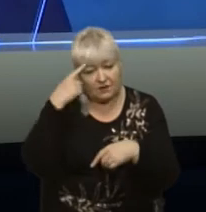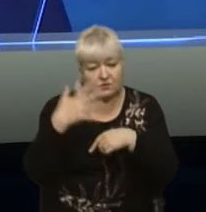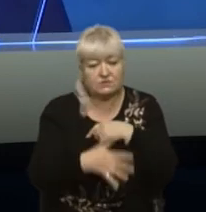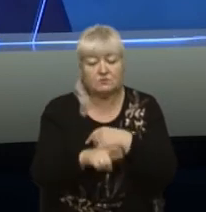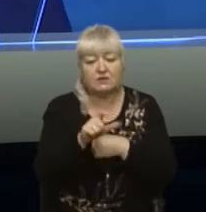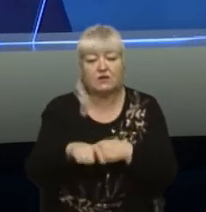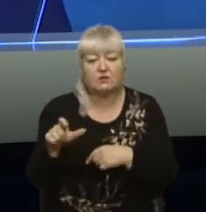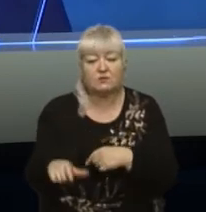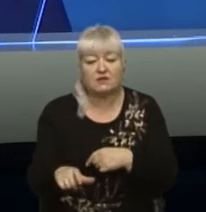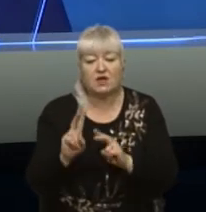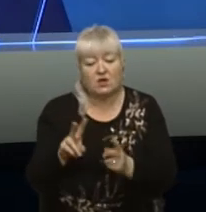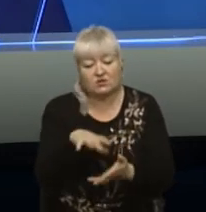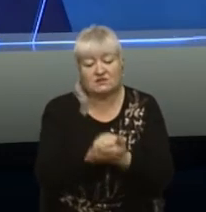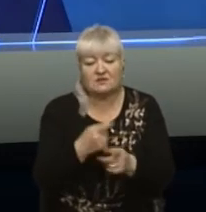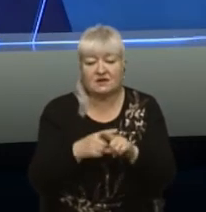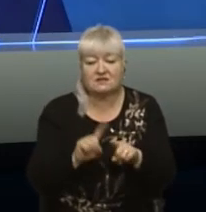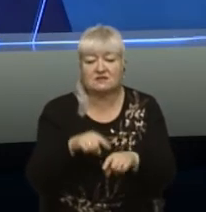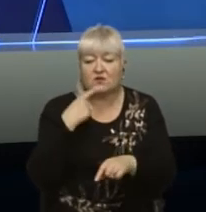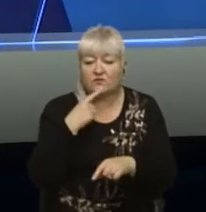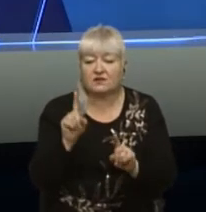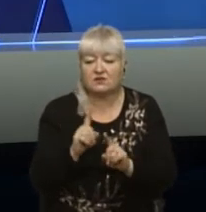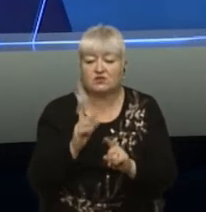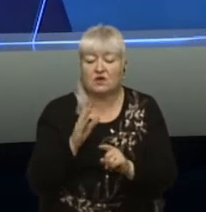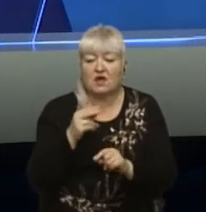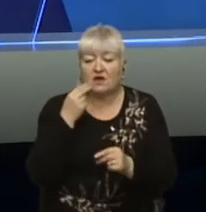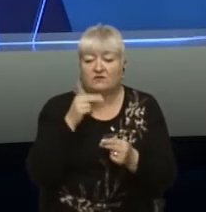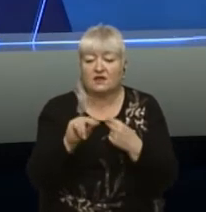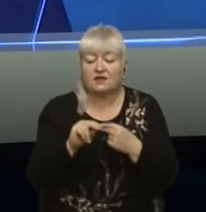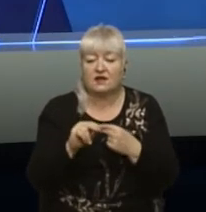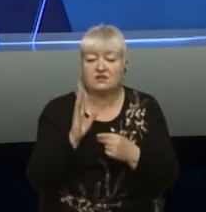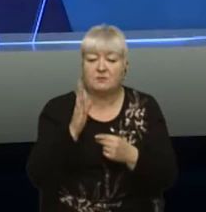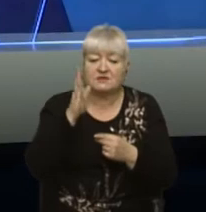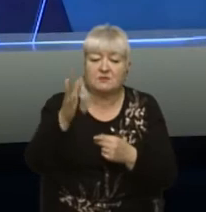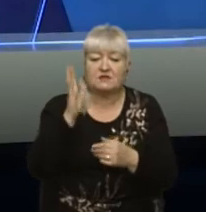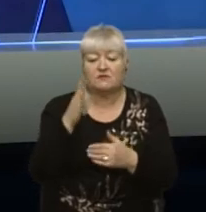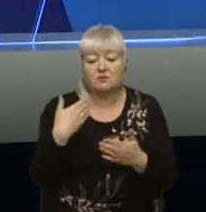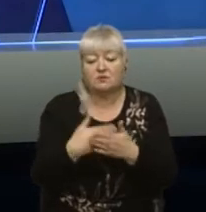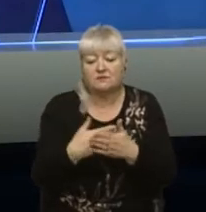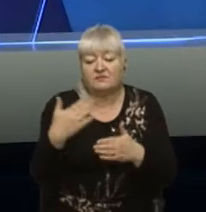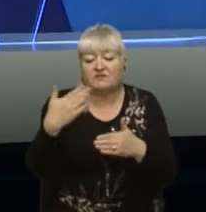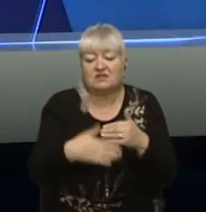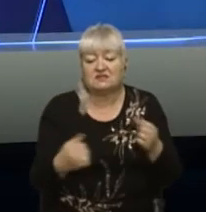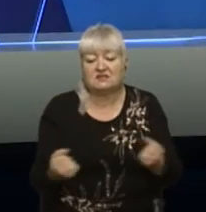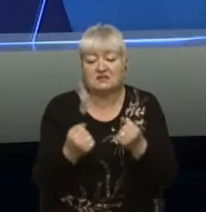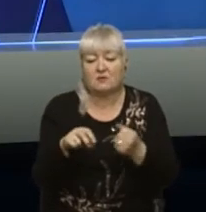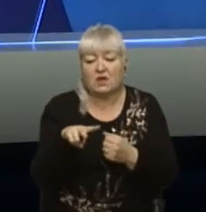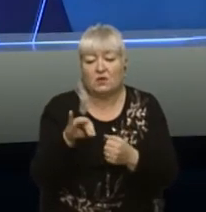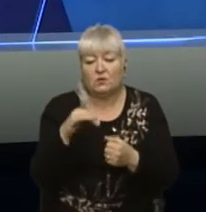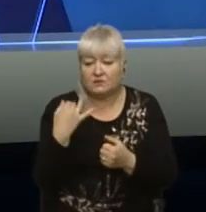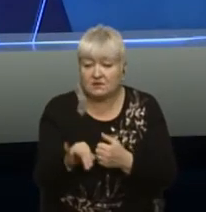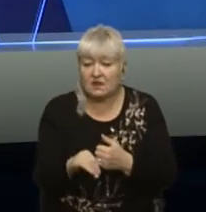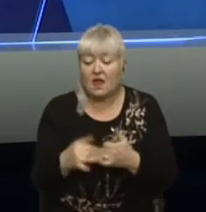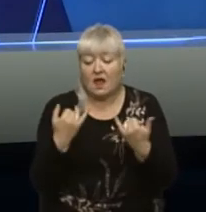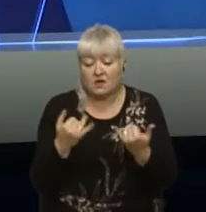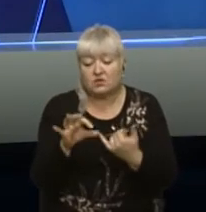говорили, що нам в найкращих перспективах це буде кінець зими, орієнтовно десь лютий місяць. Тому те, що вже сьогодні